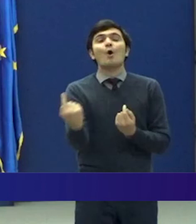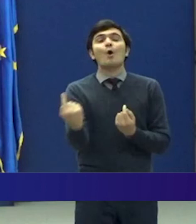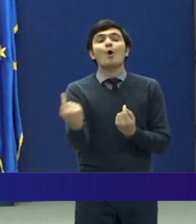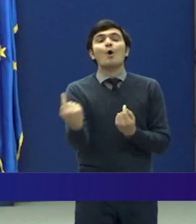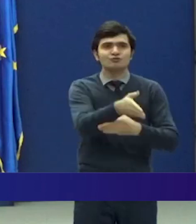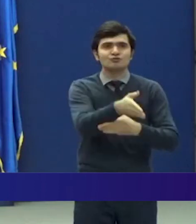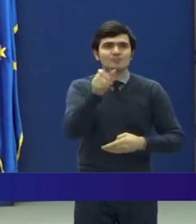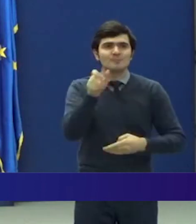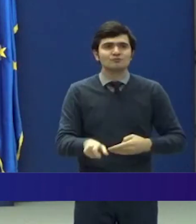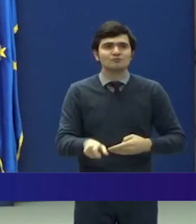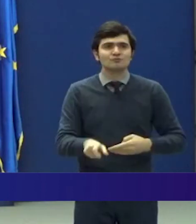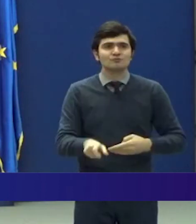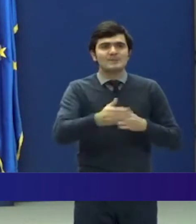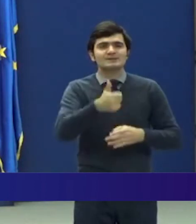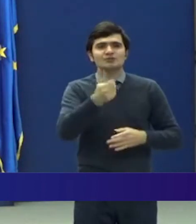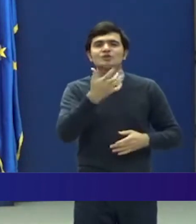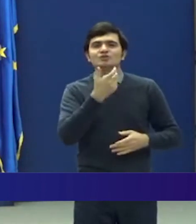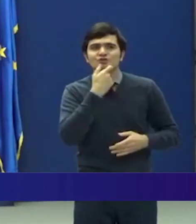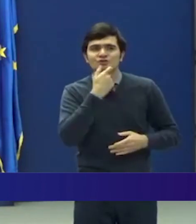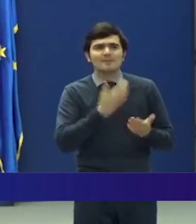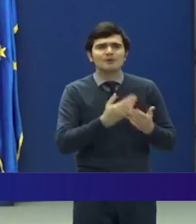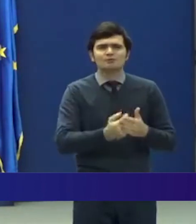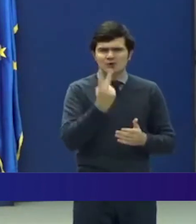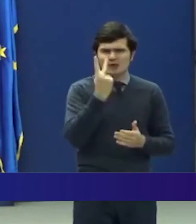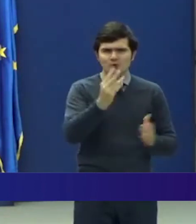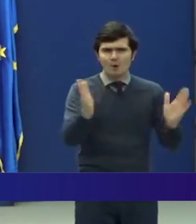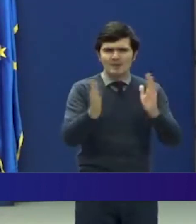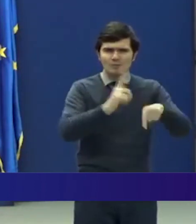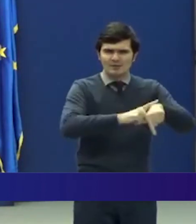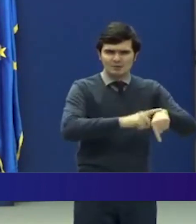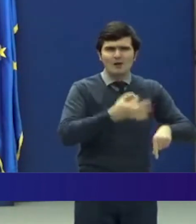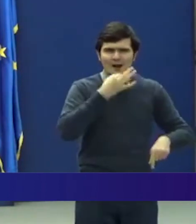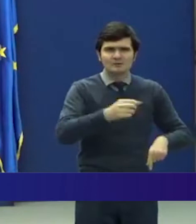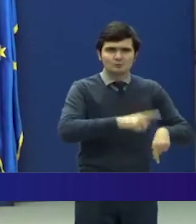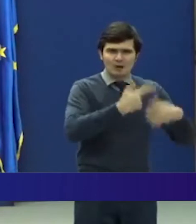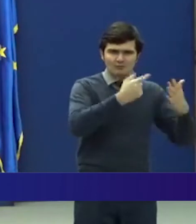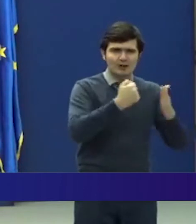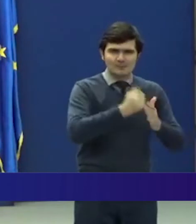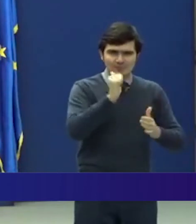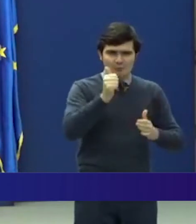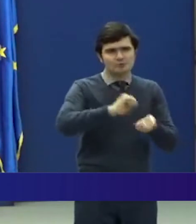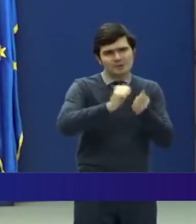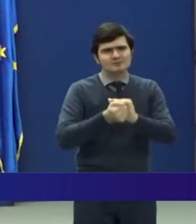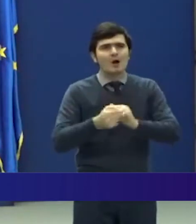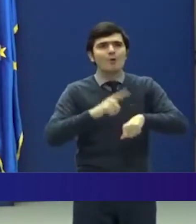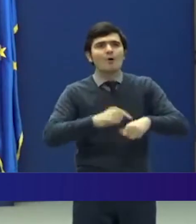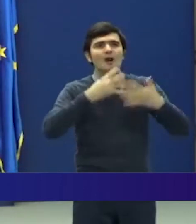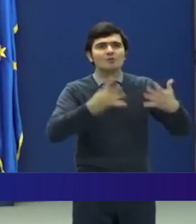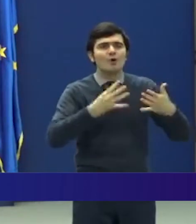65 de ani în cele două intervale orare de care am amintit, 7-11 și 19